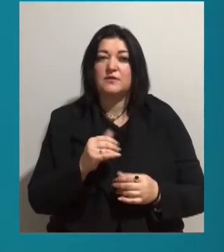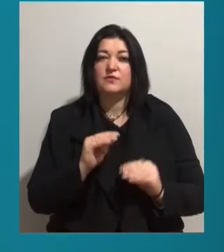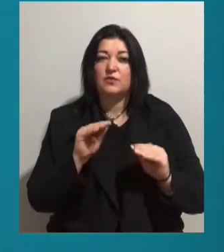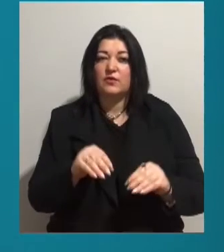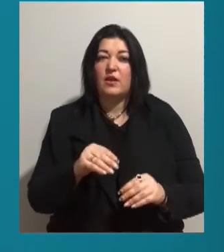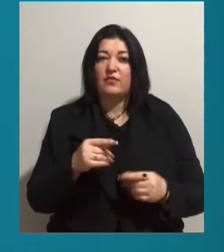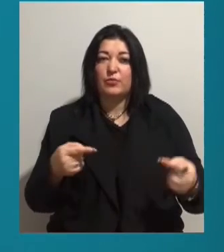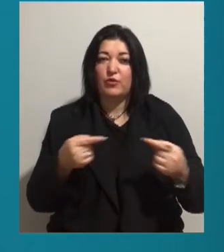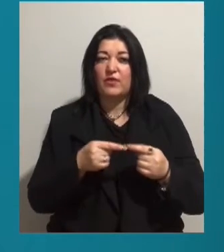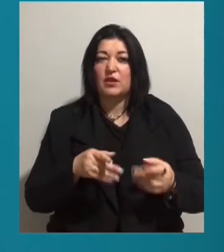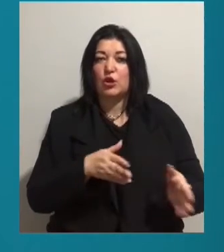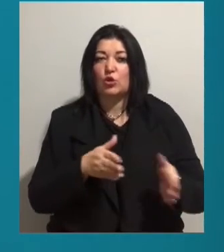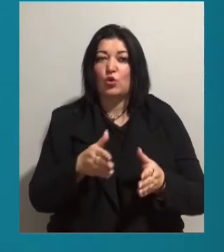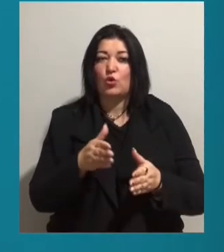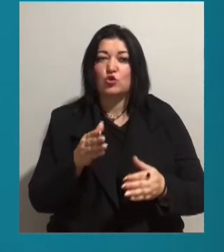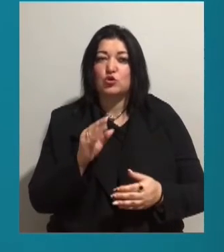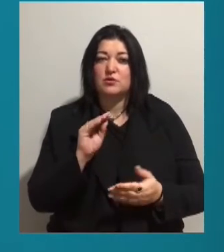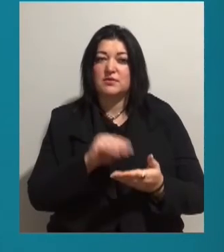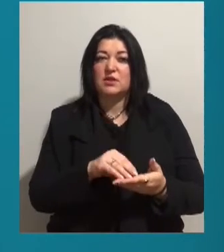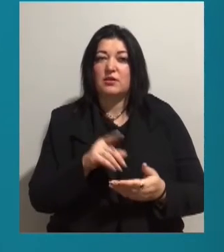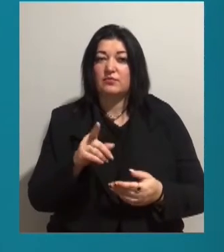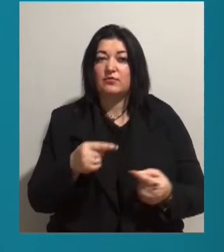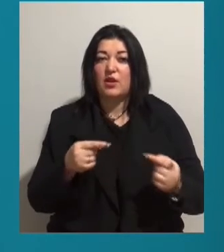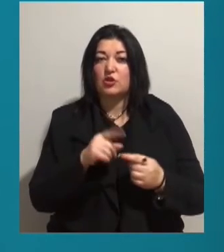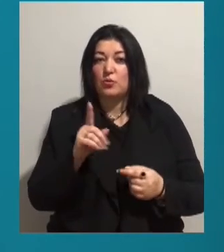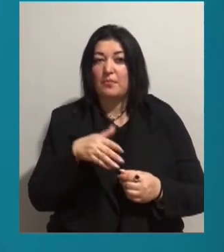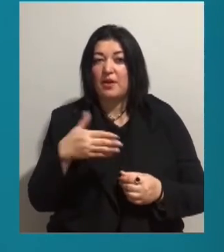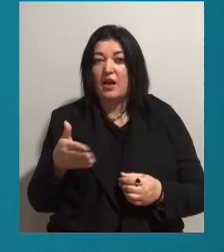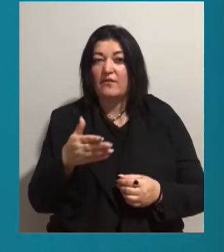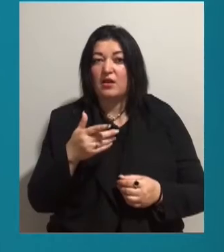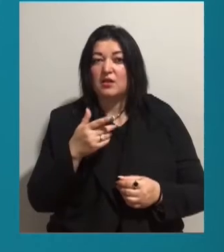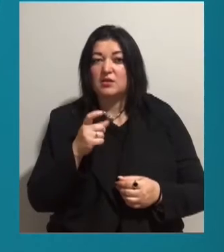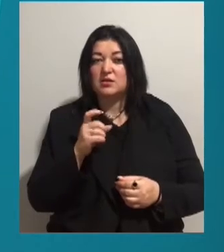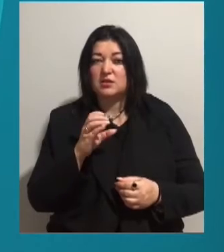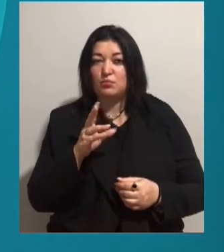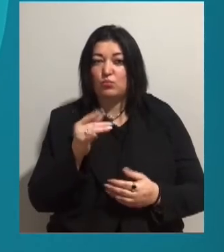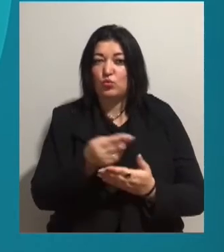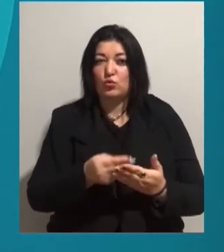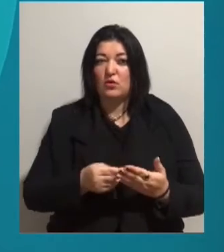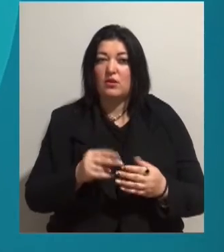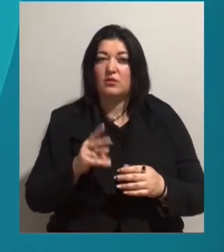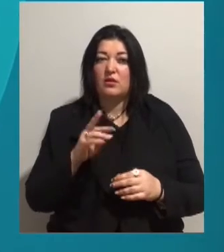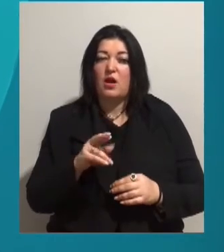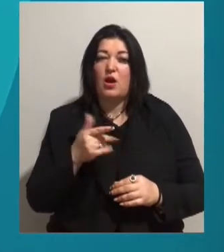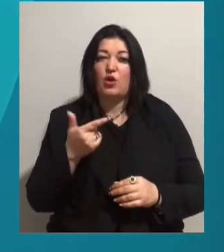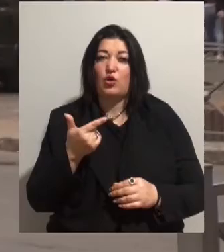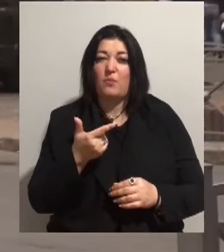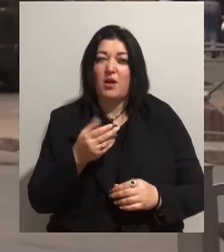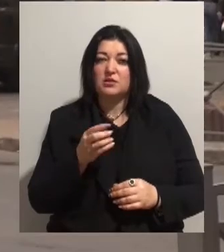знаки. На них вказано, що крайня права смуга призначена виключно для руху громадського транспорту.